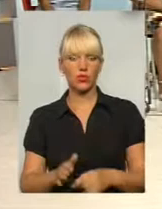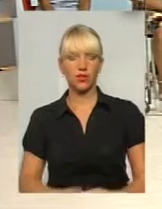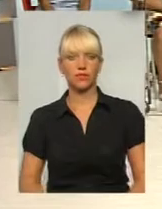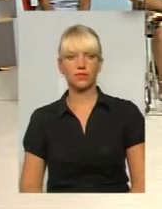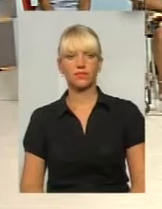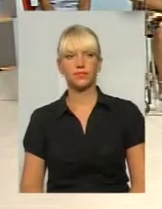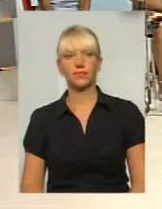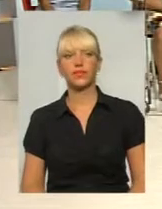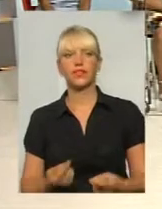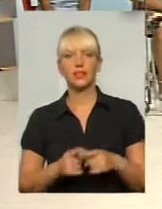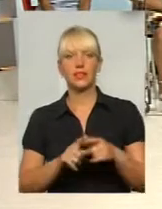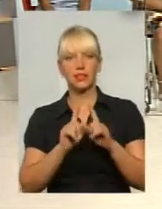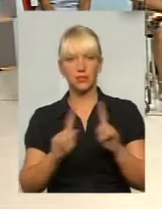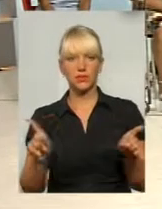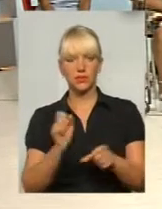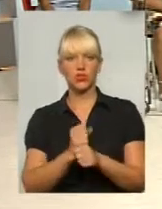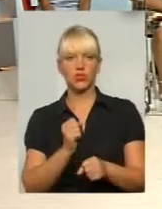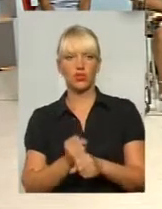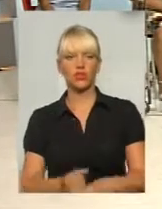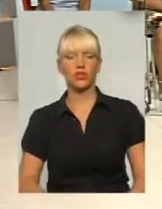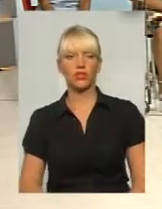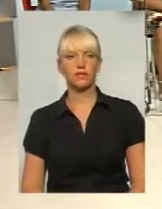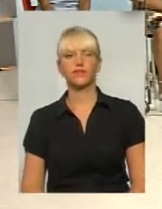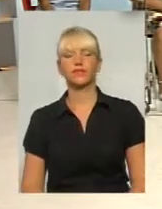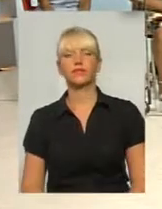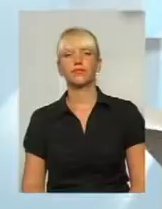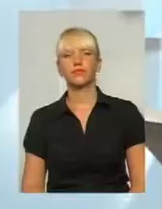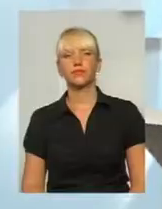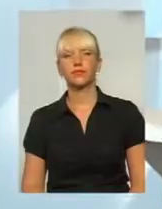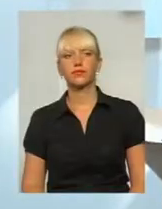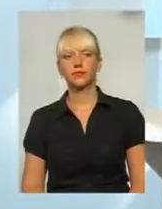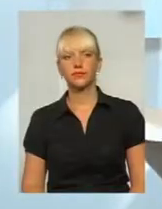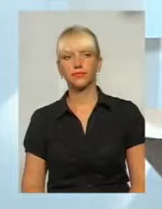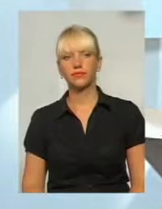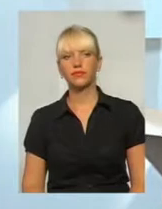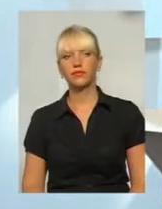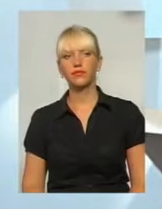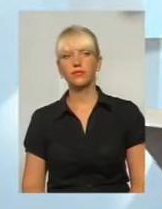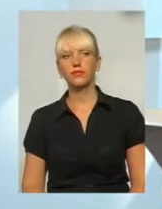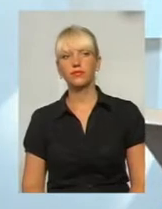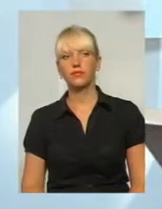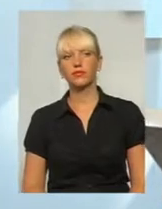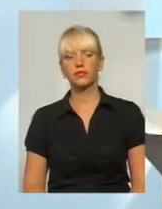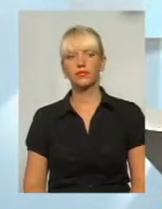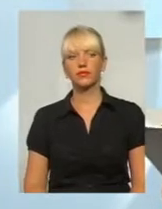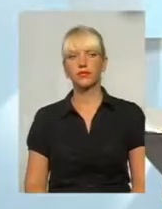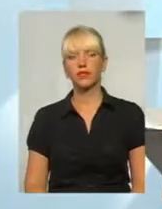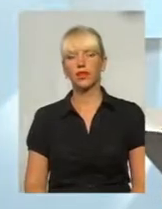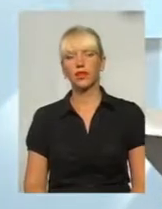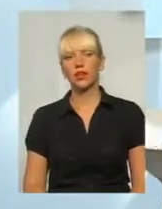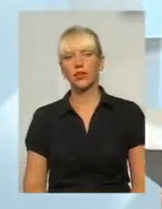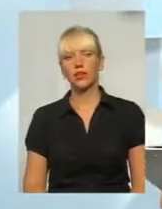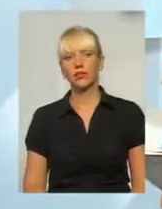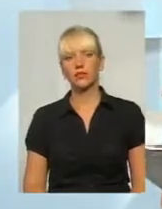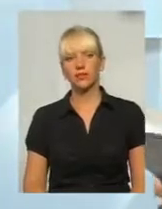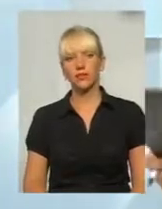дуже специфічна робота, так. Я вас зрозуміла. Дякую велике за ваше питання, за вашу думку висловлену. Але давайте по